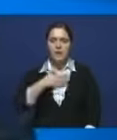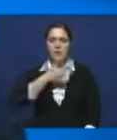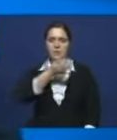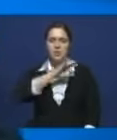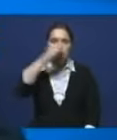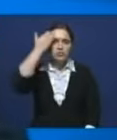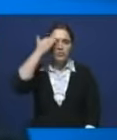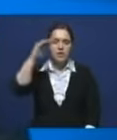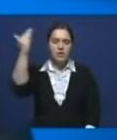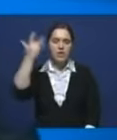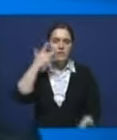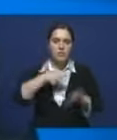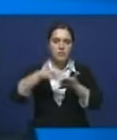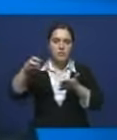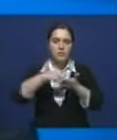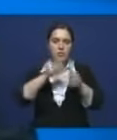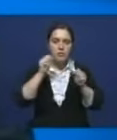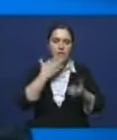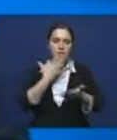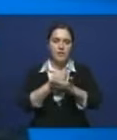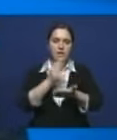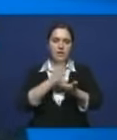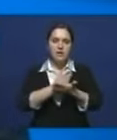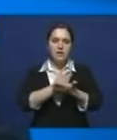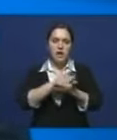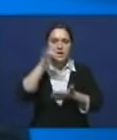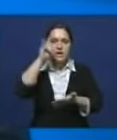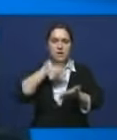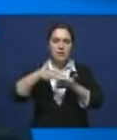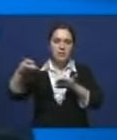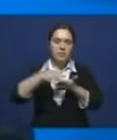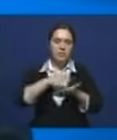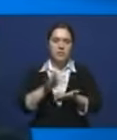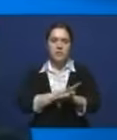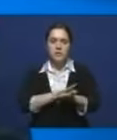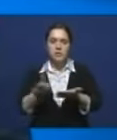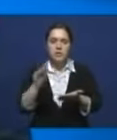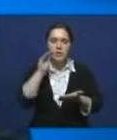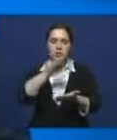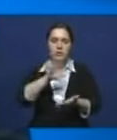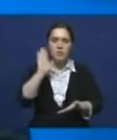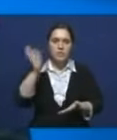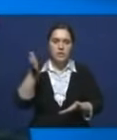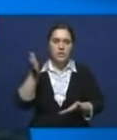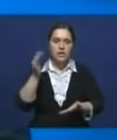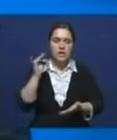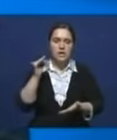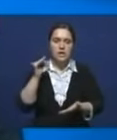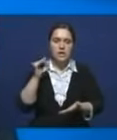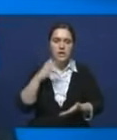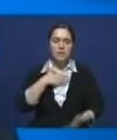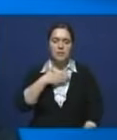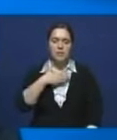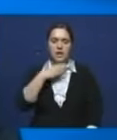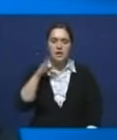Почему бы не пользоваться своим, нашим, отечественным, казахстанским? И поэтому мы, я думаю, достаточно такую